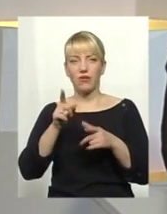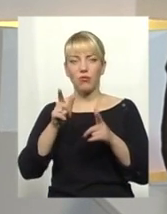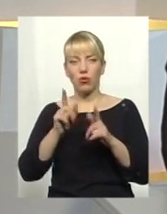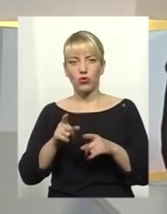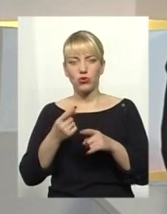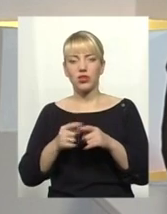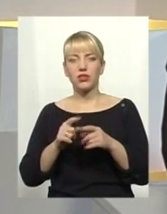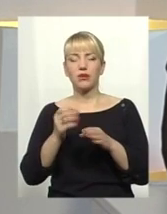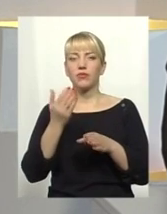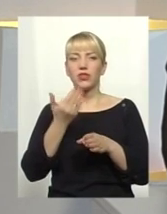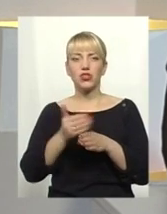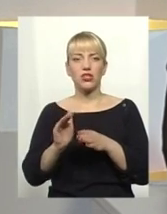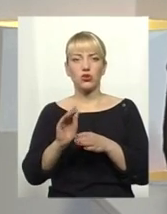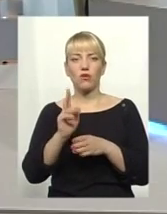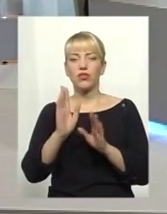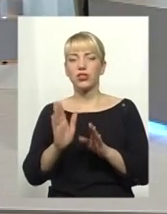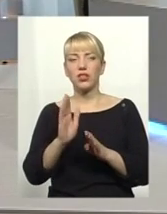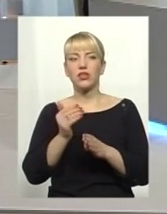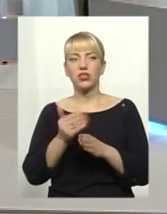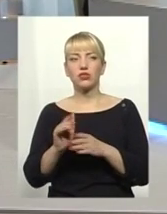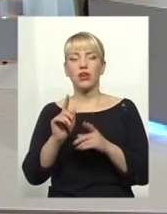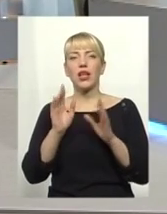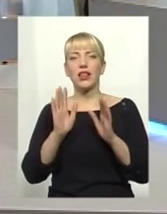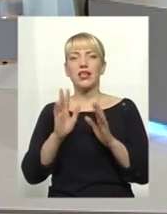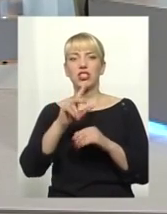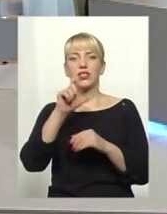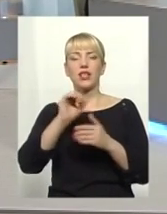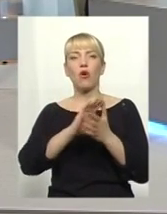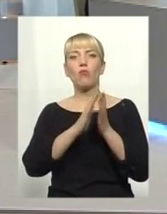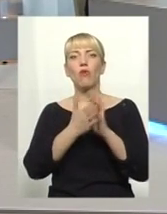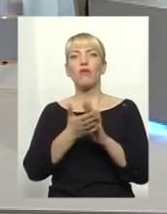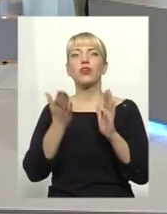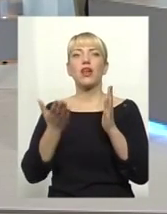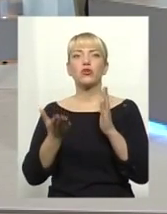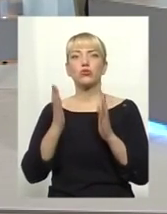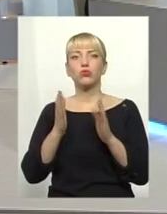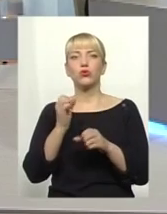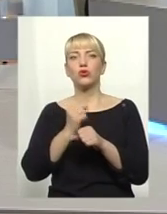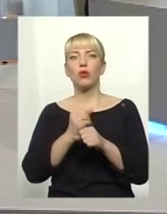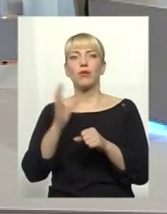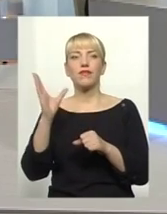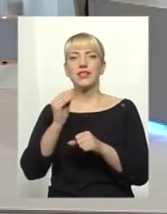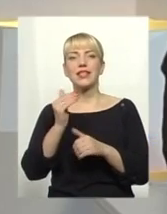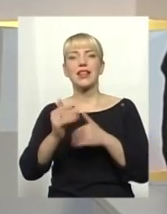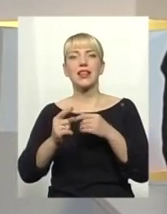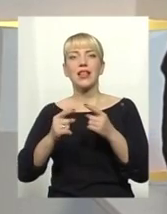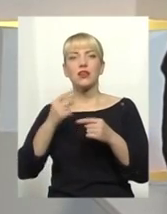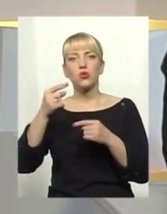Частково. Частково. Лише за умови, якщо будуть зроблені усі наступні кроки.